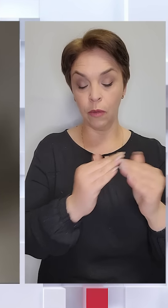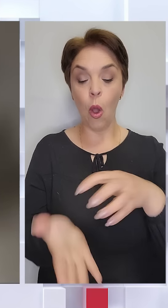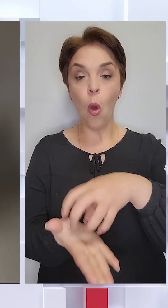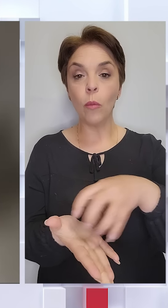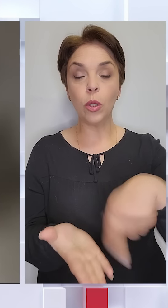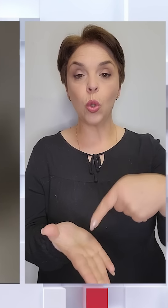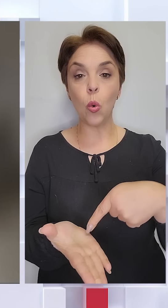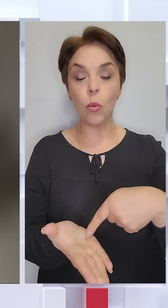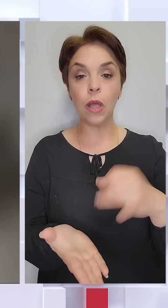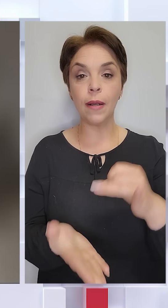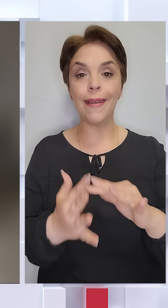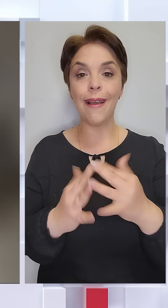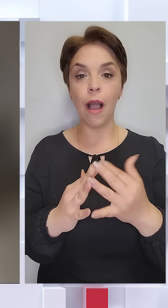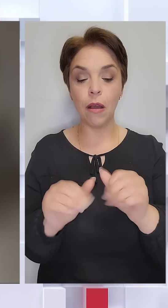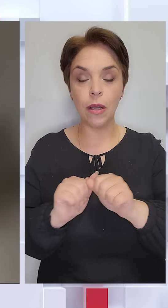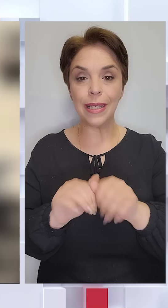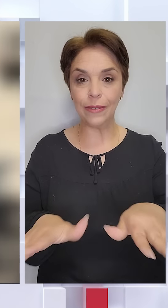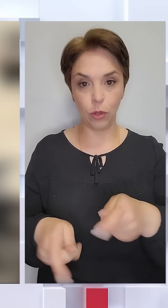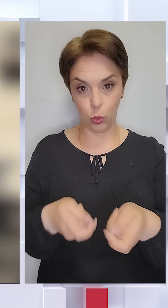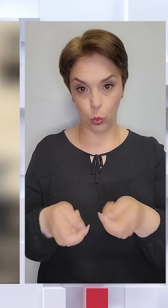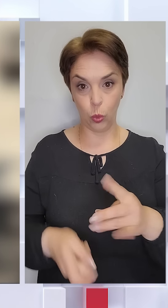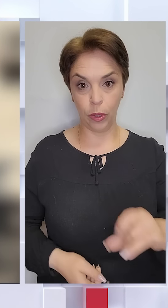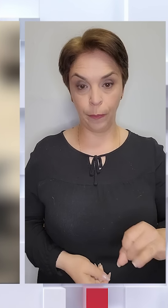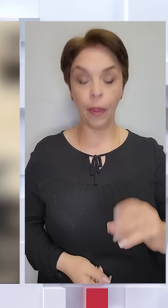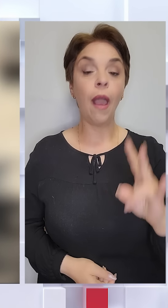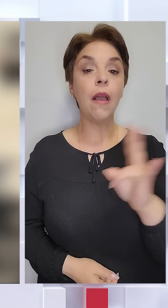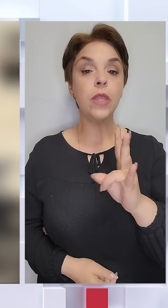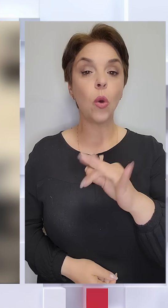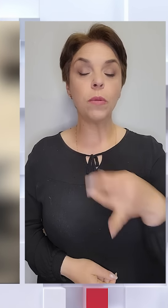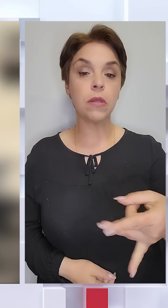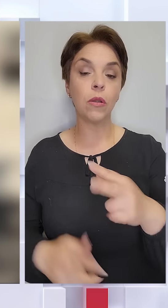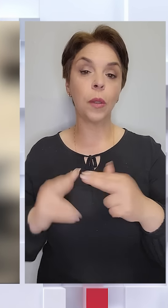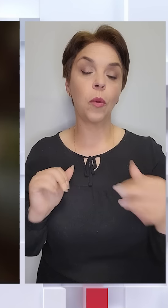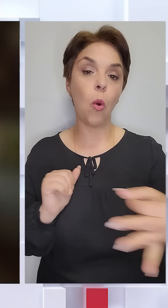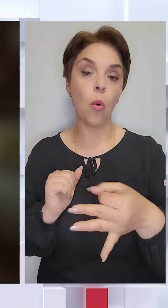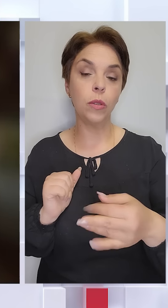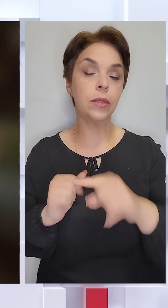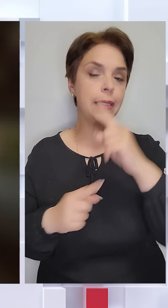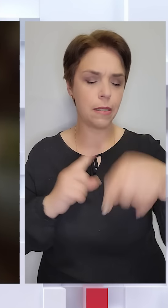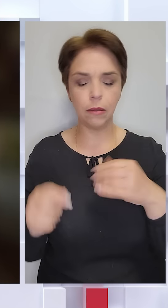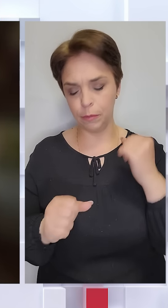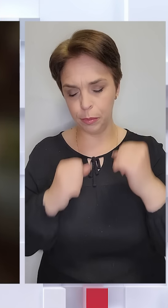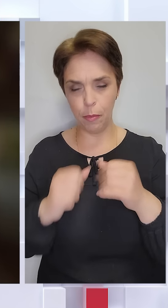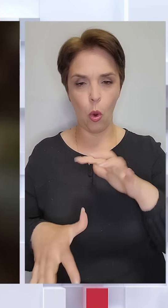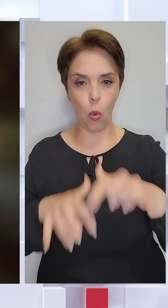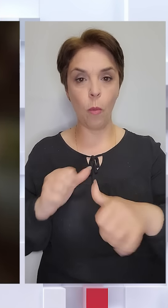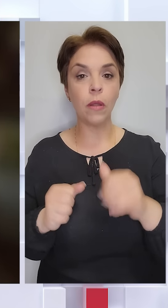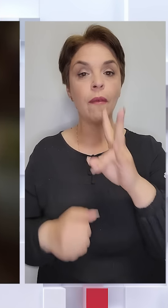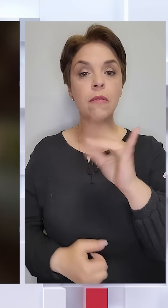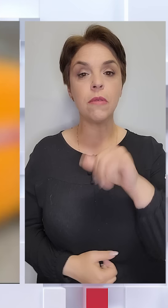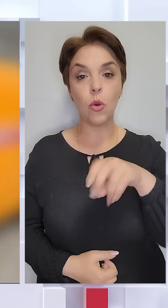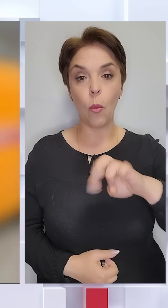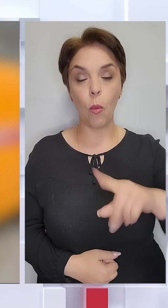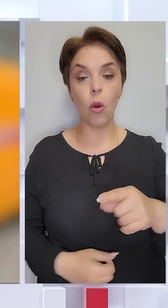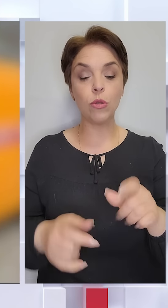комунальної та агроінфраструктури. Нікопольський район Дніпропетровщини цілий день під вогнем окупантів у Нікополі.